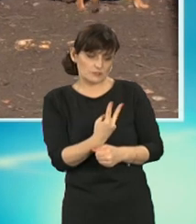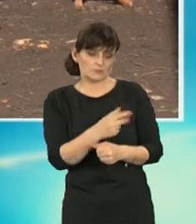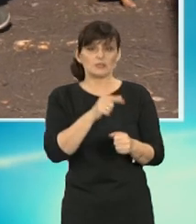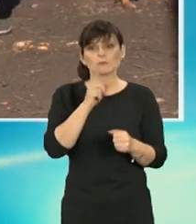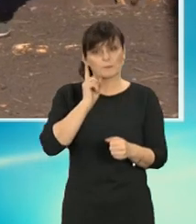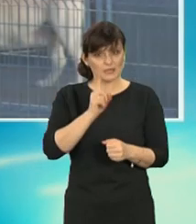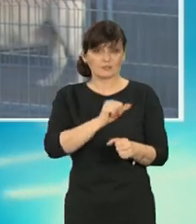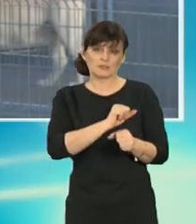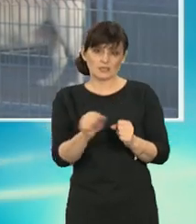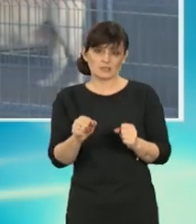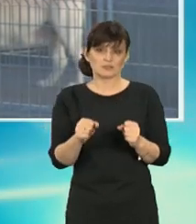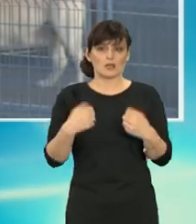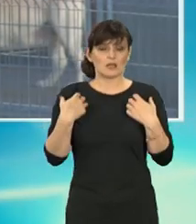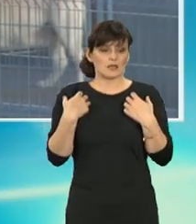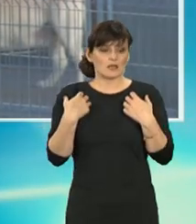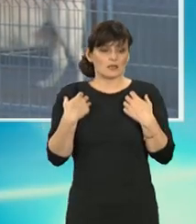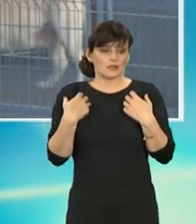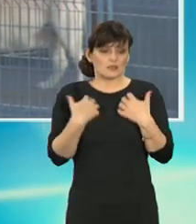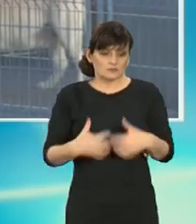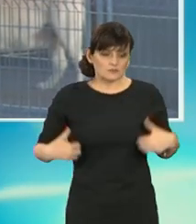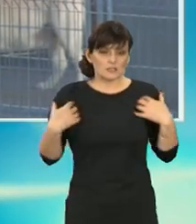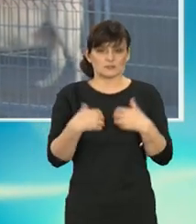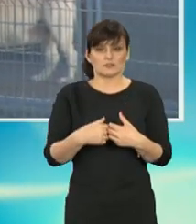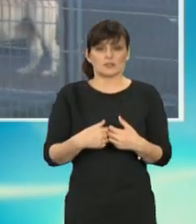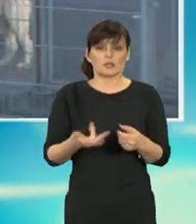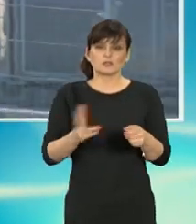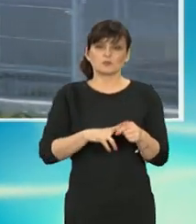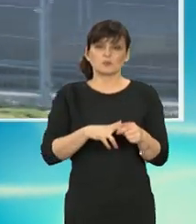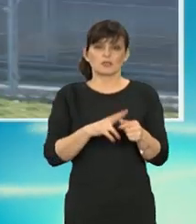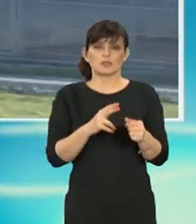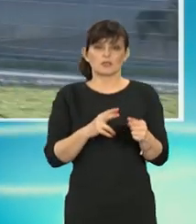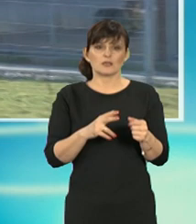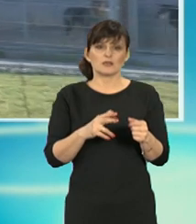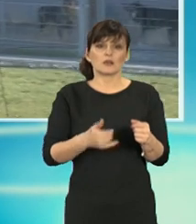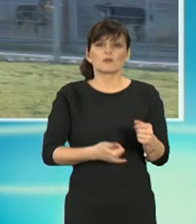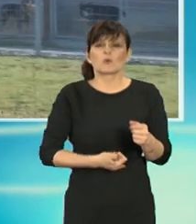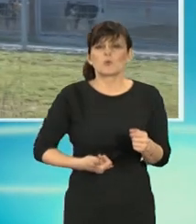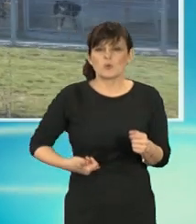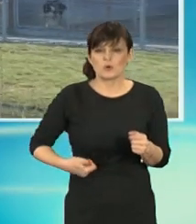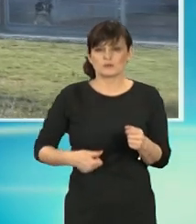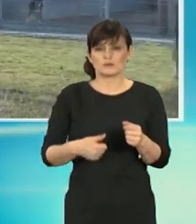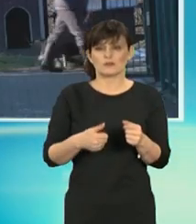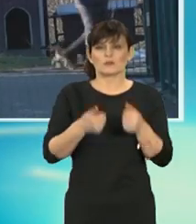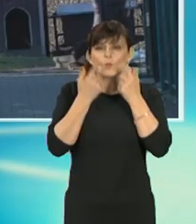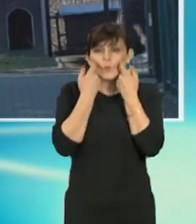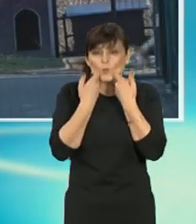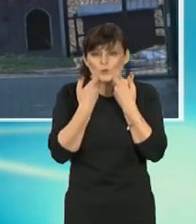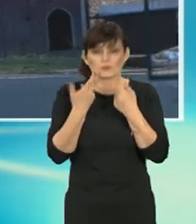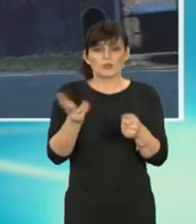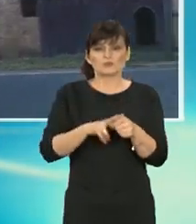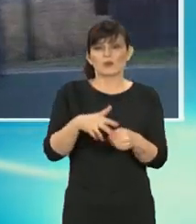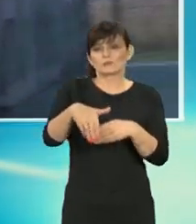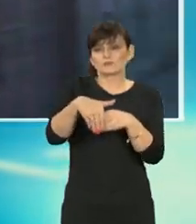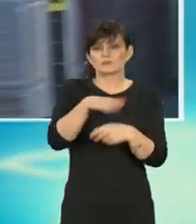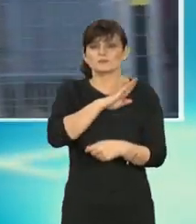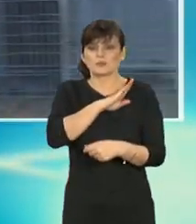rzeczywiście jest tutaj na przykład zwierzę, które zagłodzone, które już praktycznie